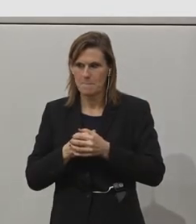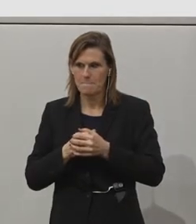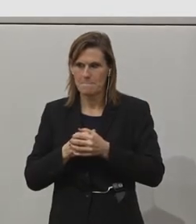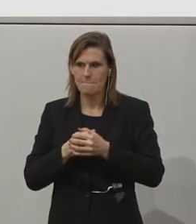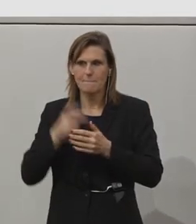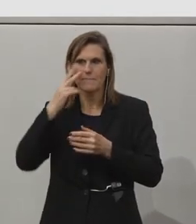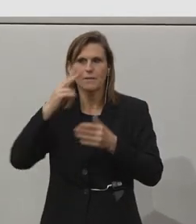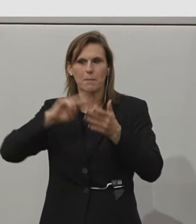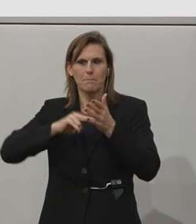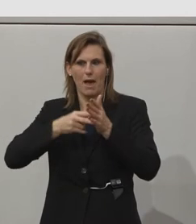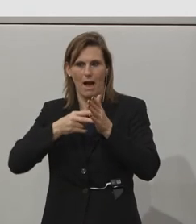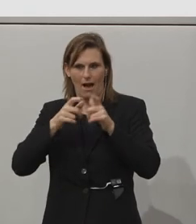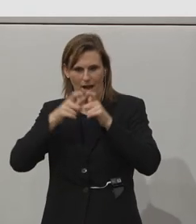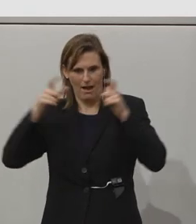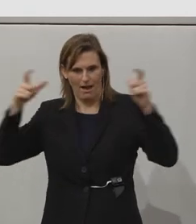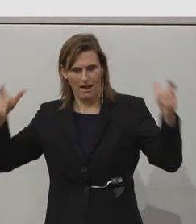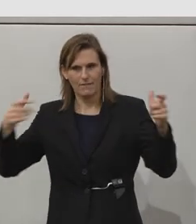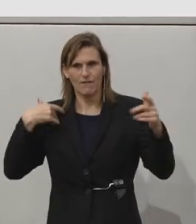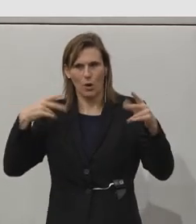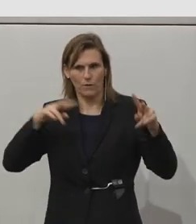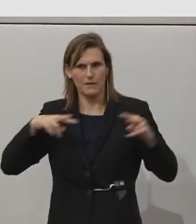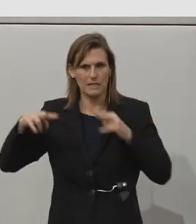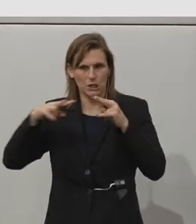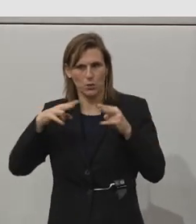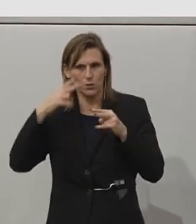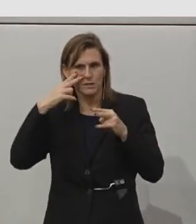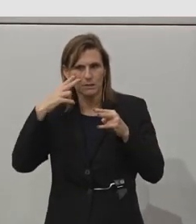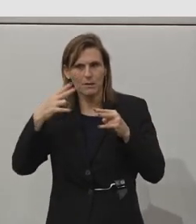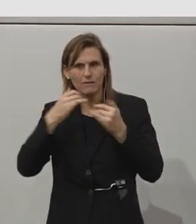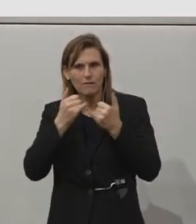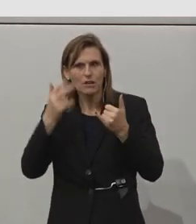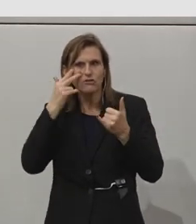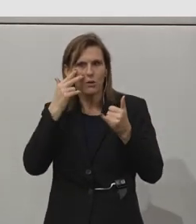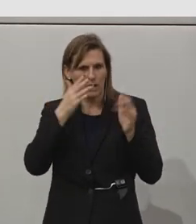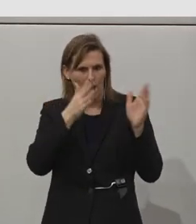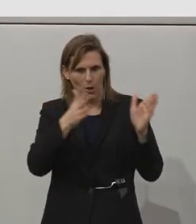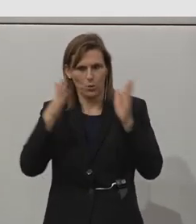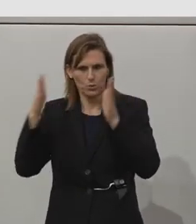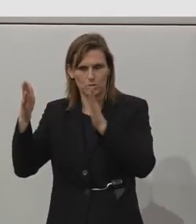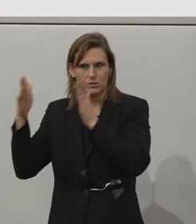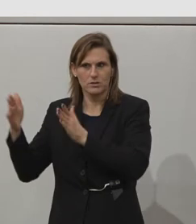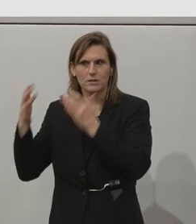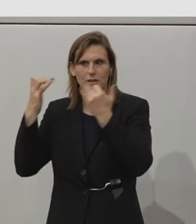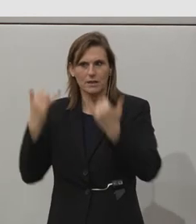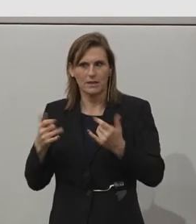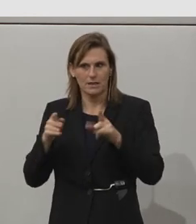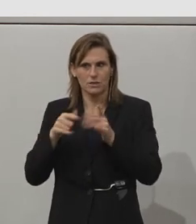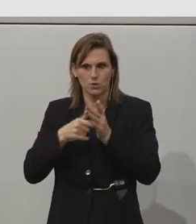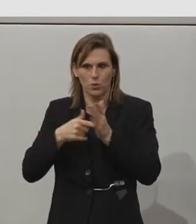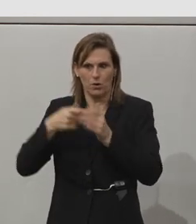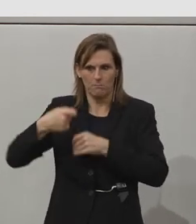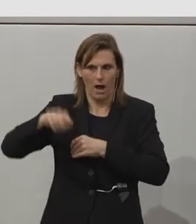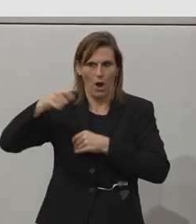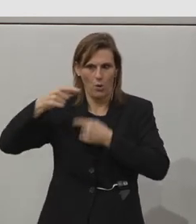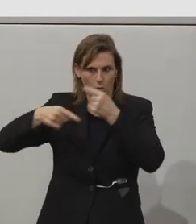Das ist jetzt noch ein kurzer Einblick, der auch beim Video zu sehen war, wie der Werkraum dann aussehen wird, der jetzt in der Bauphase ist.